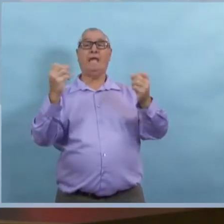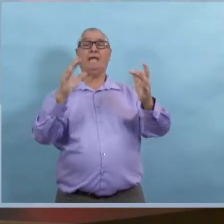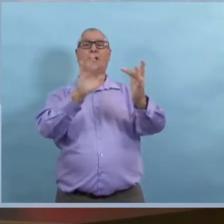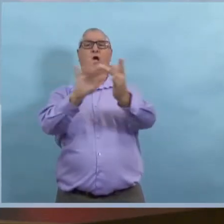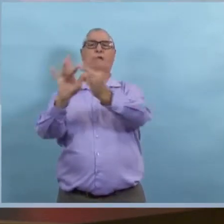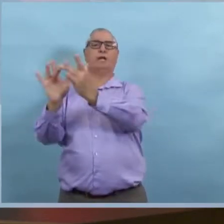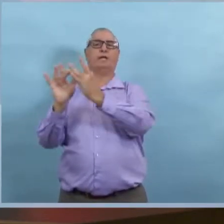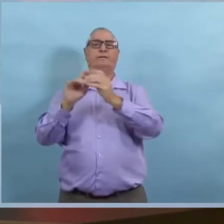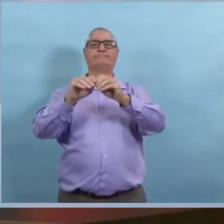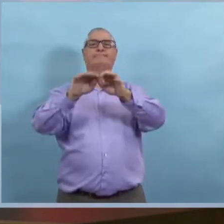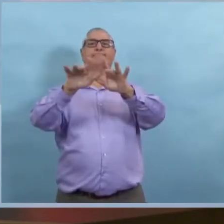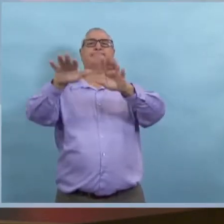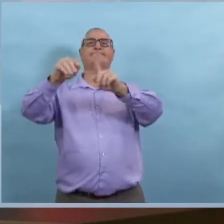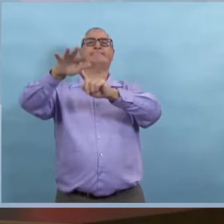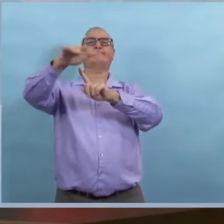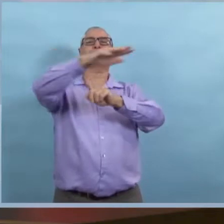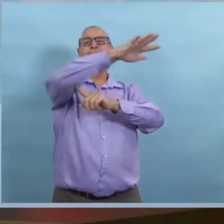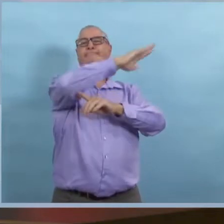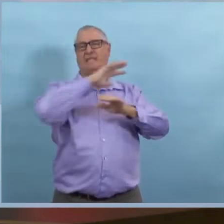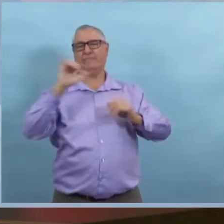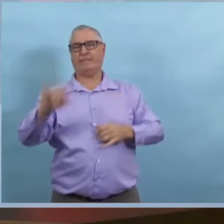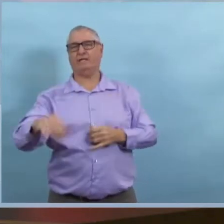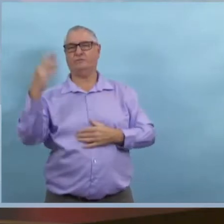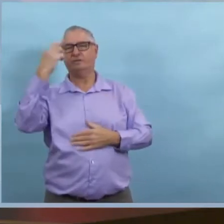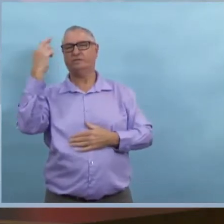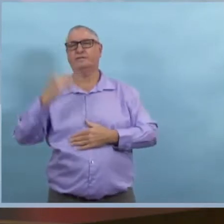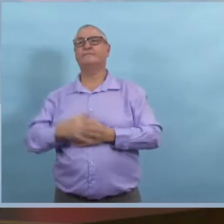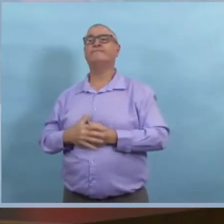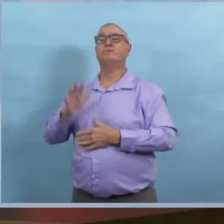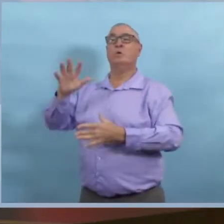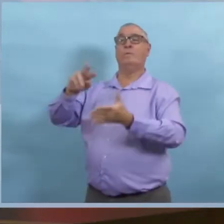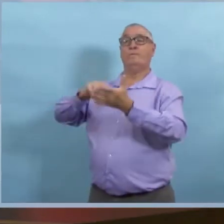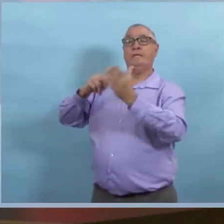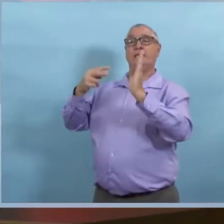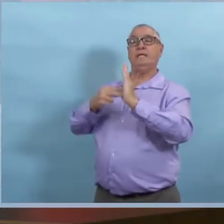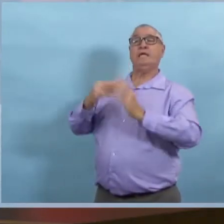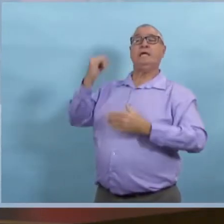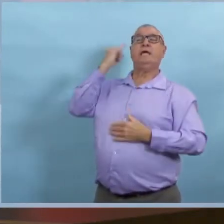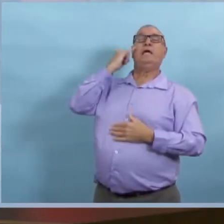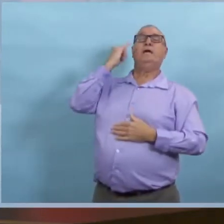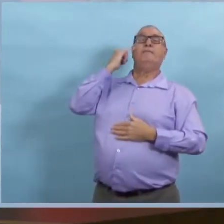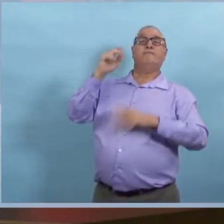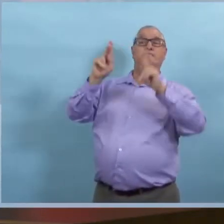transmission et on a vu beaucoup de contacts dans ces lieux-là.